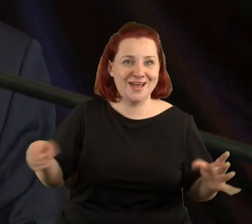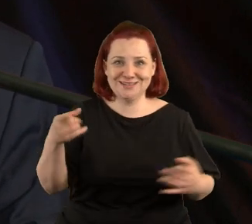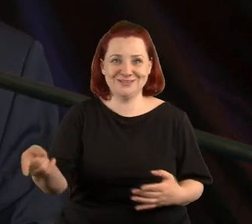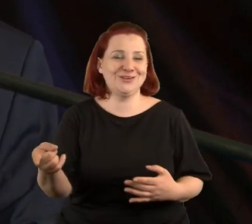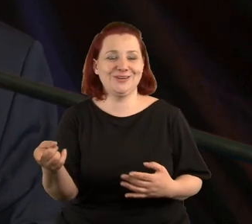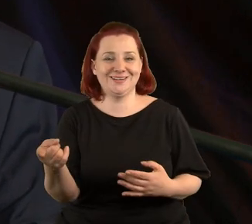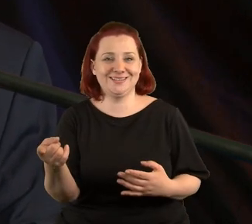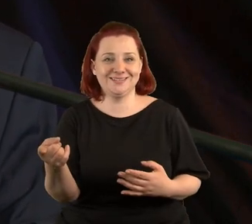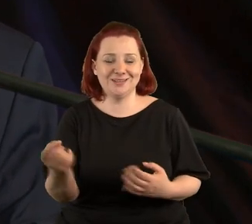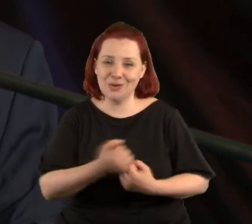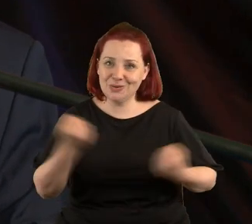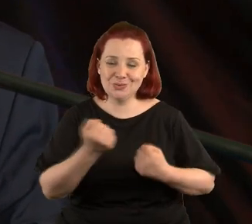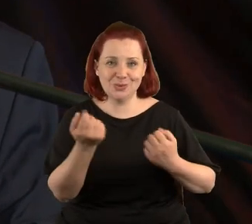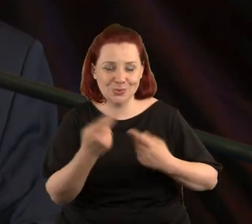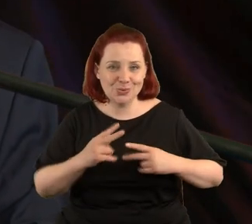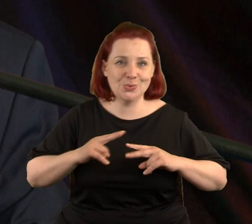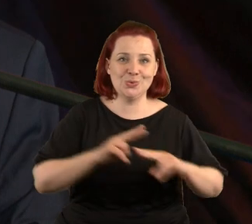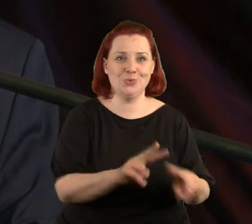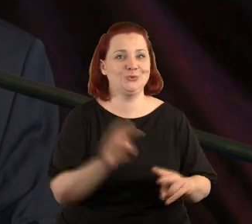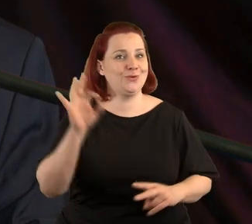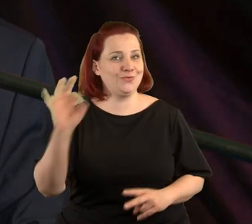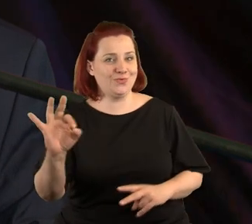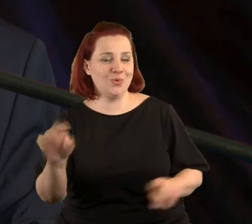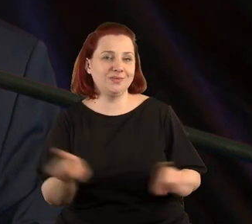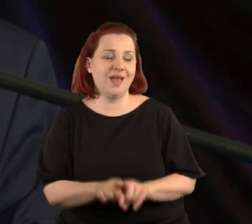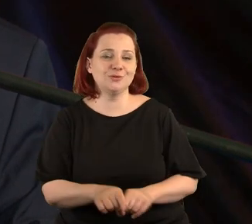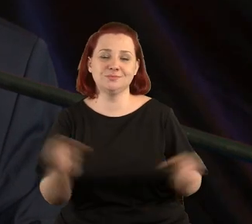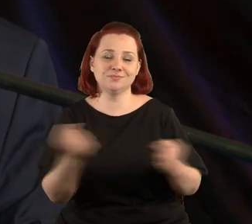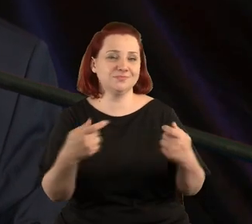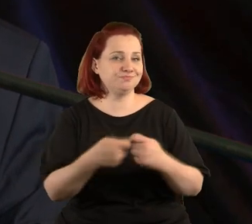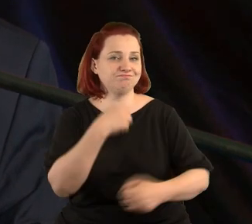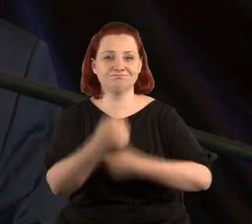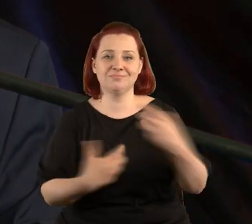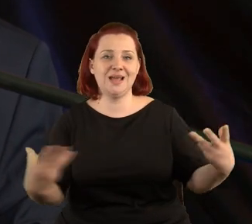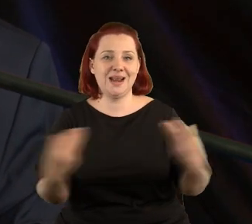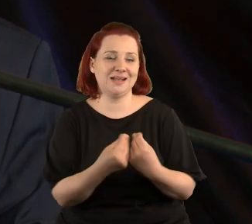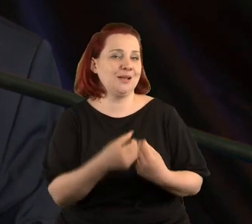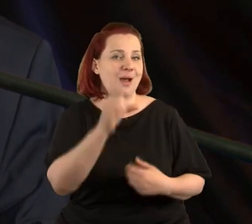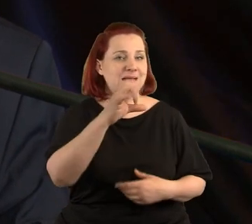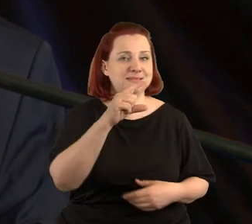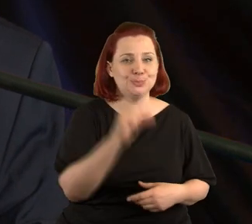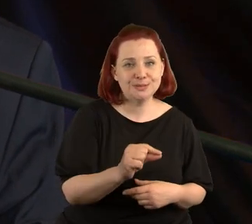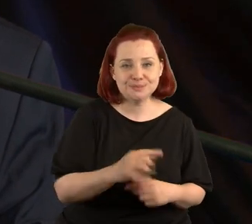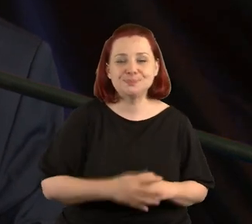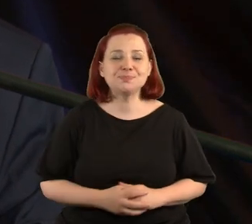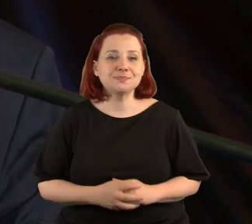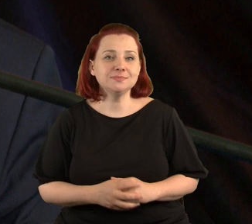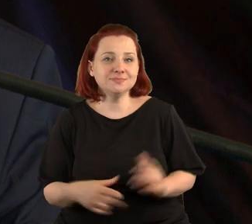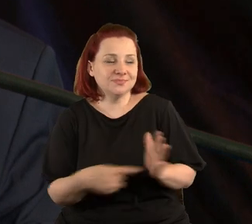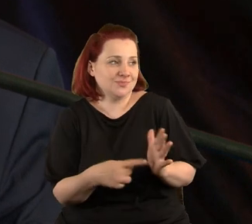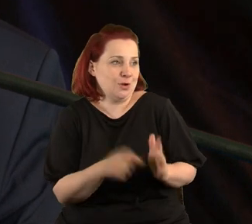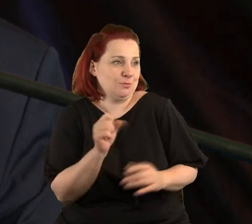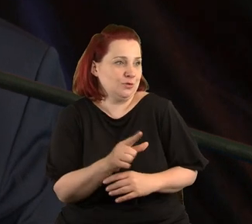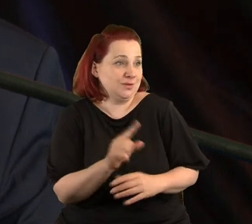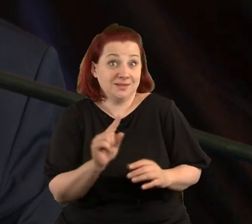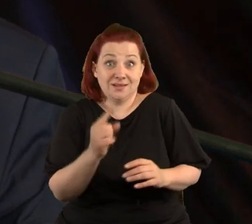wielki udział i taką wielką współpracę z Akademią i właściwie to jest jedyna